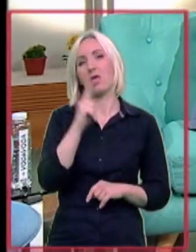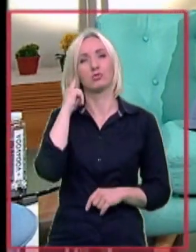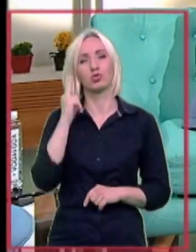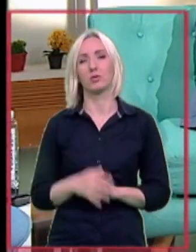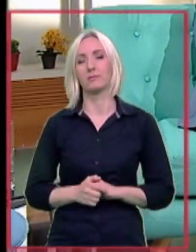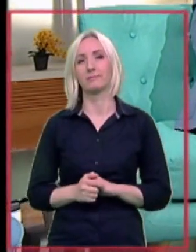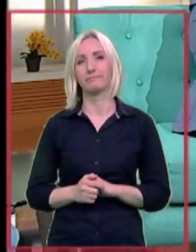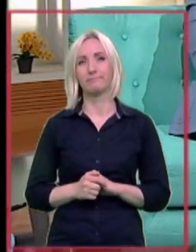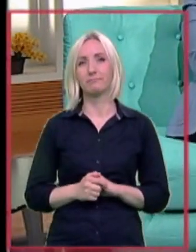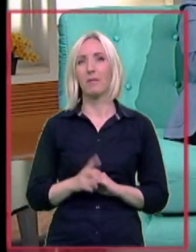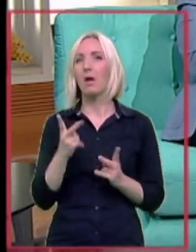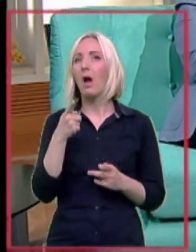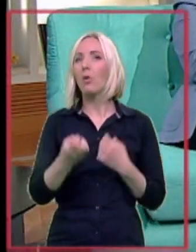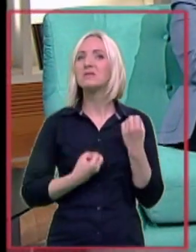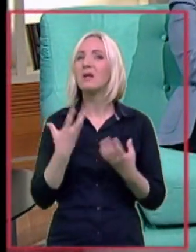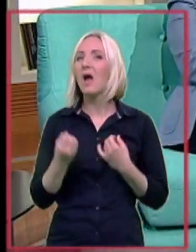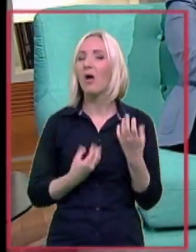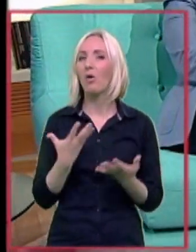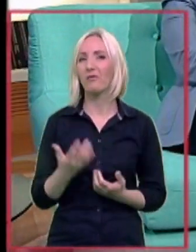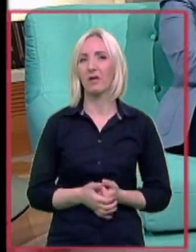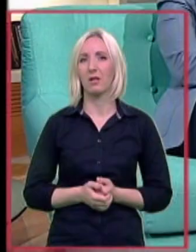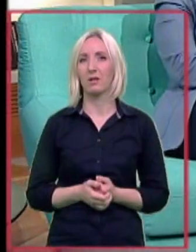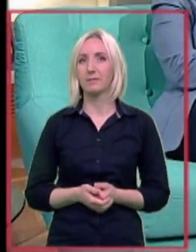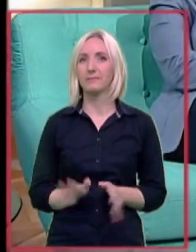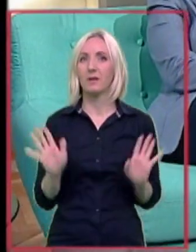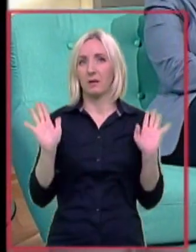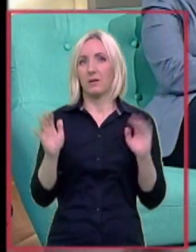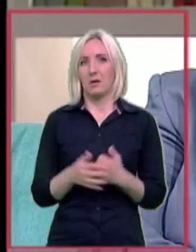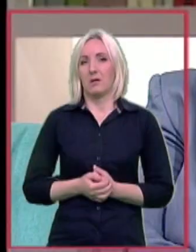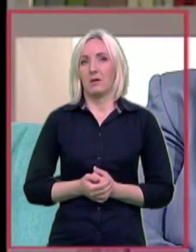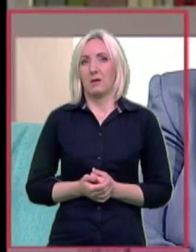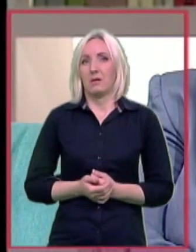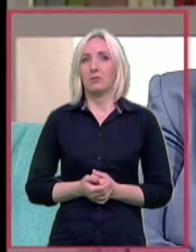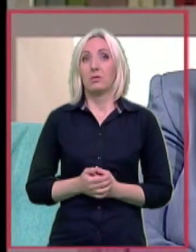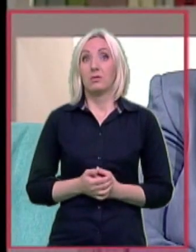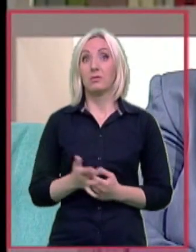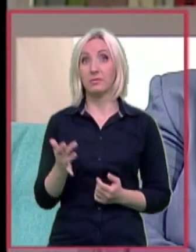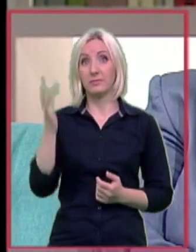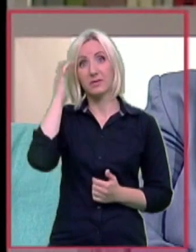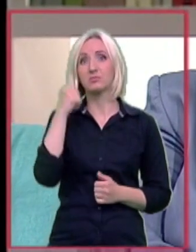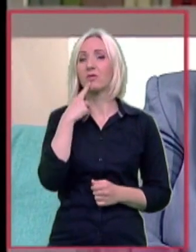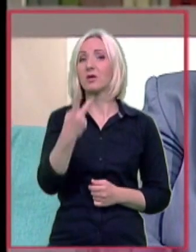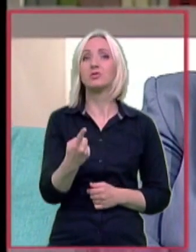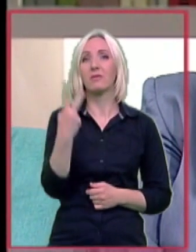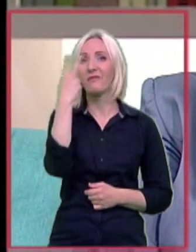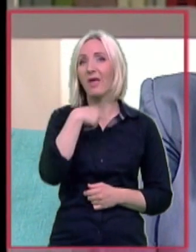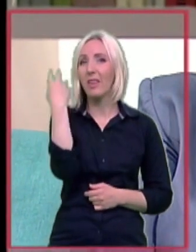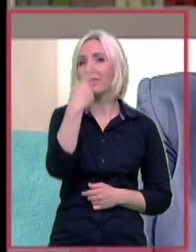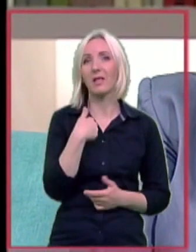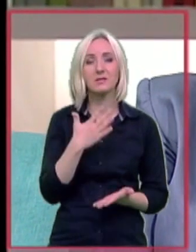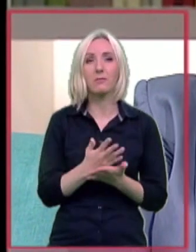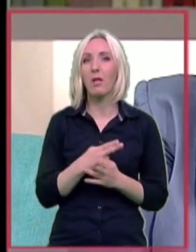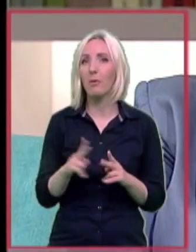I kako ste tada reagovali? Jo, ne znam šta da vam kažem. Ja sam dve nedelje, bukvalno bila